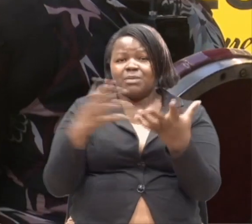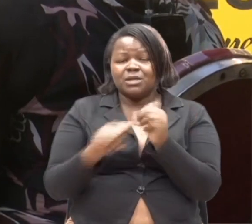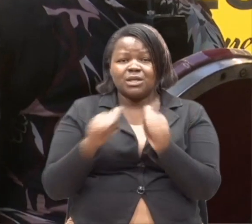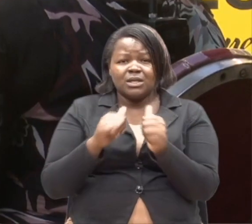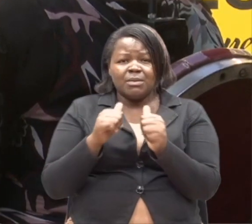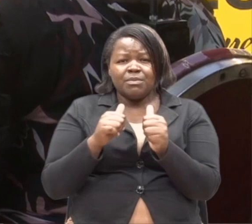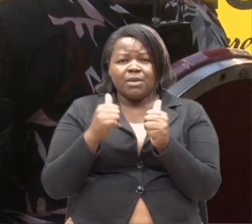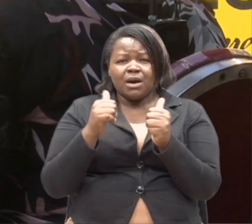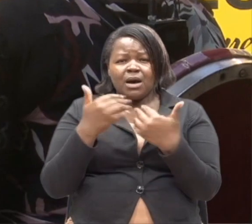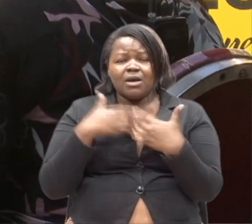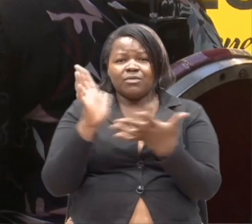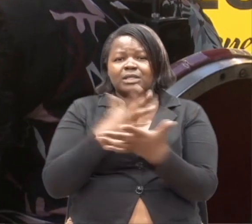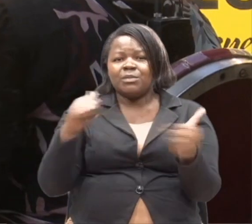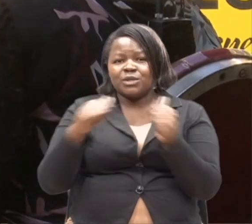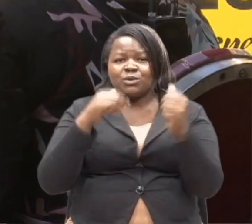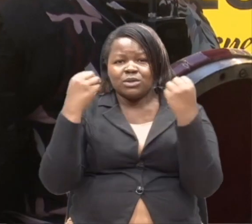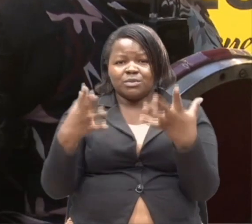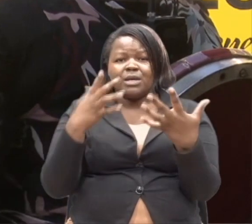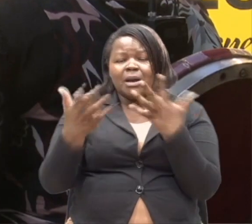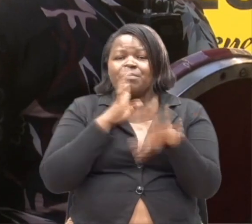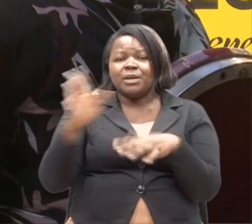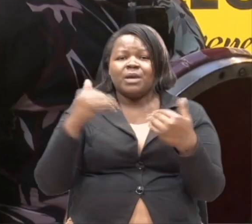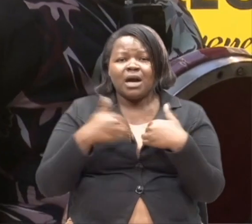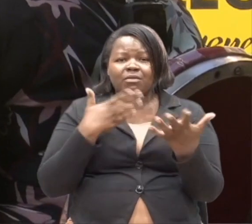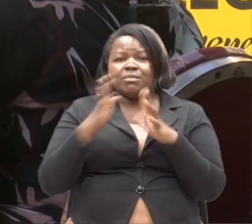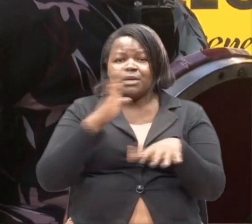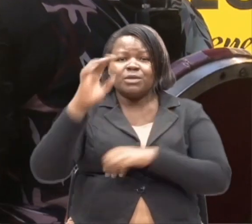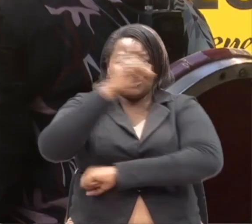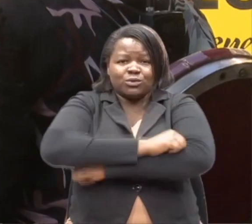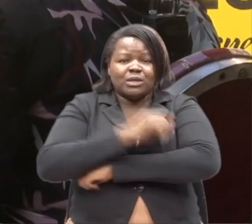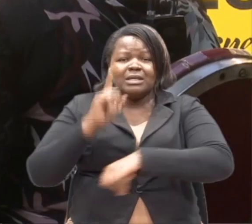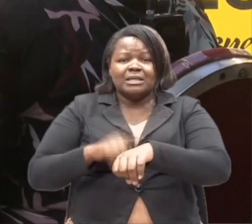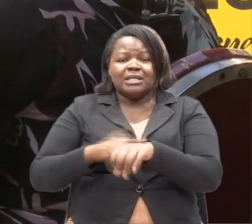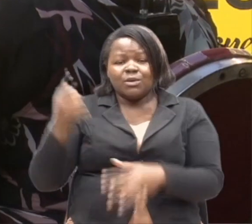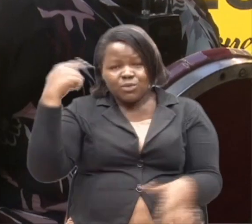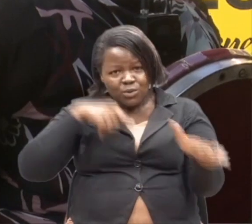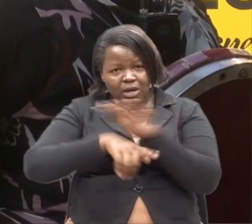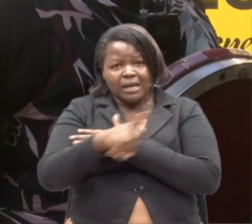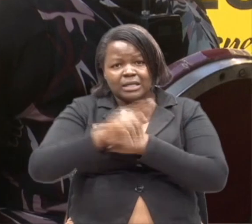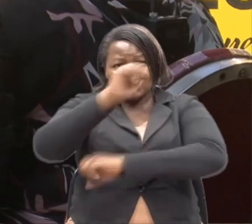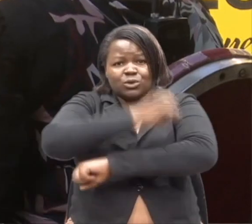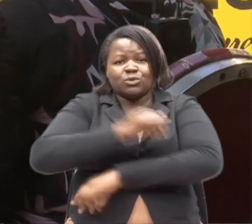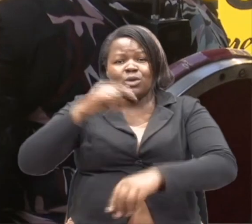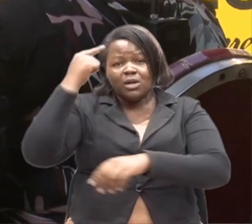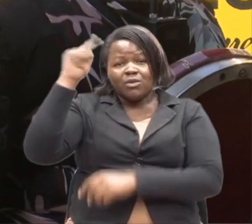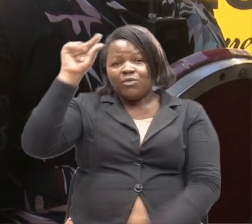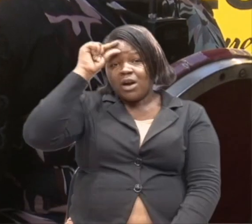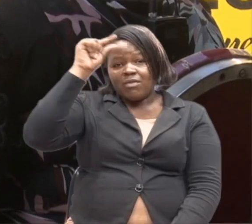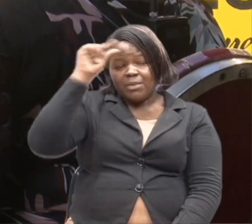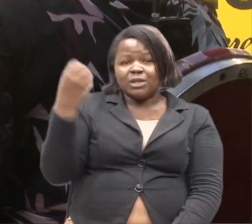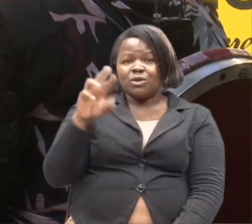wanafakuwa nacho ama wamehitimu. Kama shule halisi. Tukiingia shule halisi za kiserikali na hata za